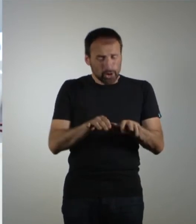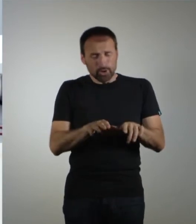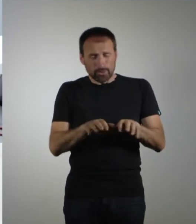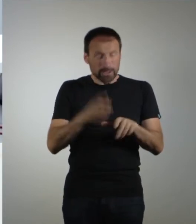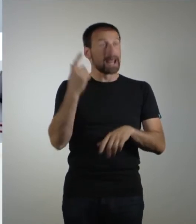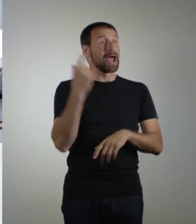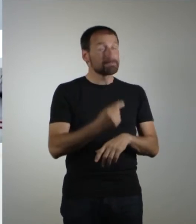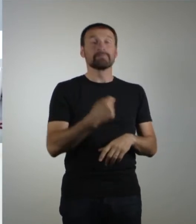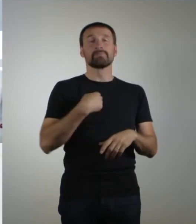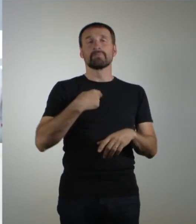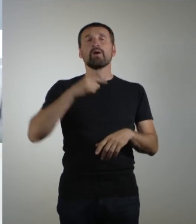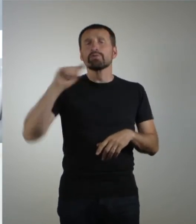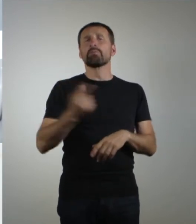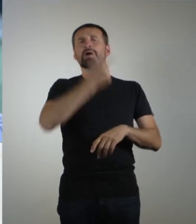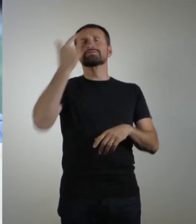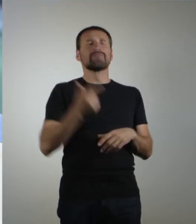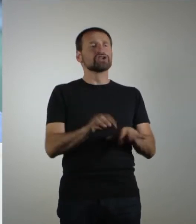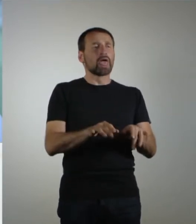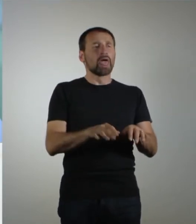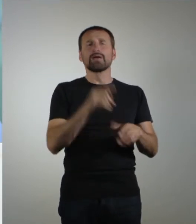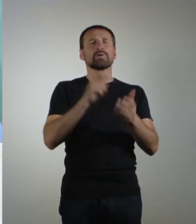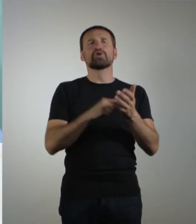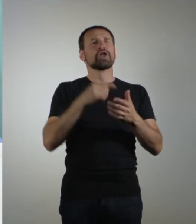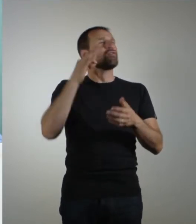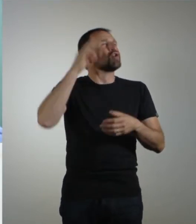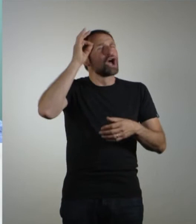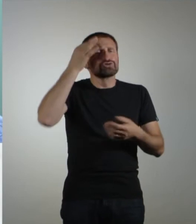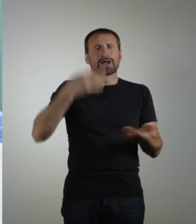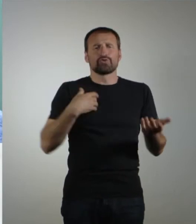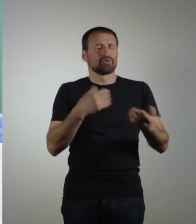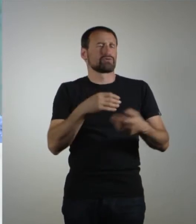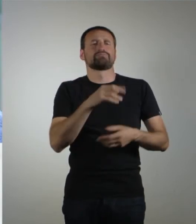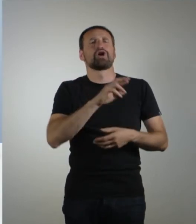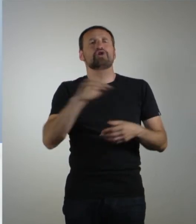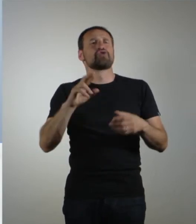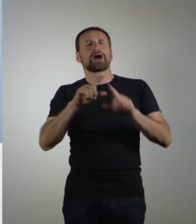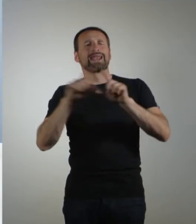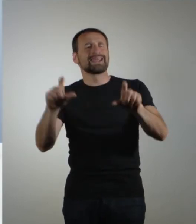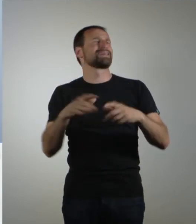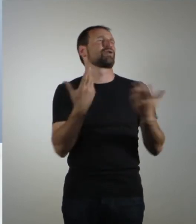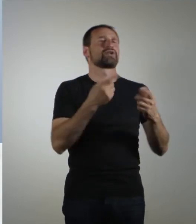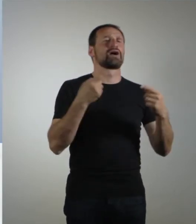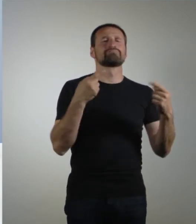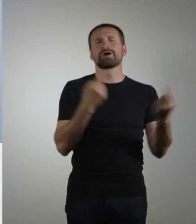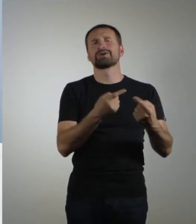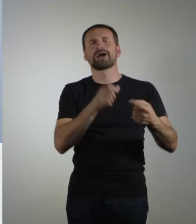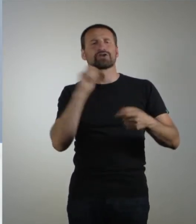spiele mal zur Entspannung eine Runde Rocket League oder Counter-Strike oder was auch immer gerade irgendwie bei mir anfällt. Bei einem E-Sport-Profi ist es eher so, dass er fast nur drei bis